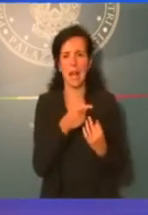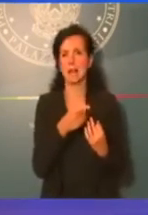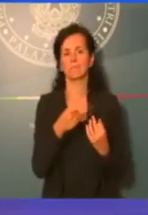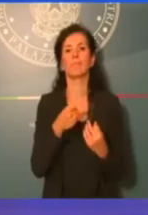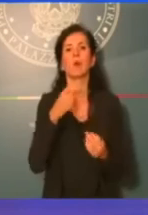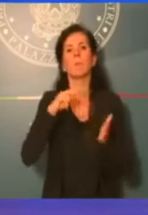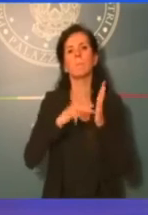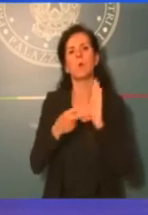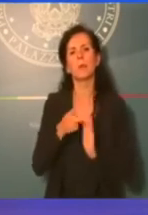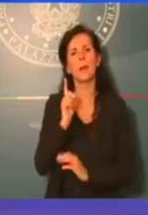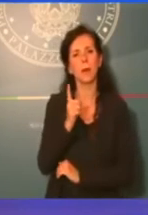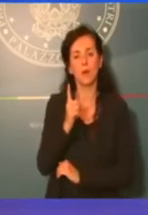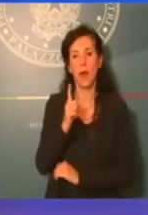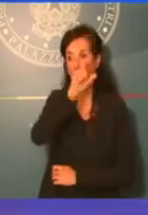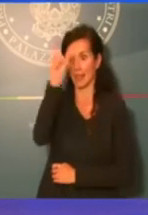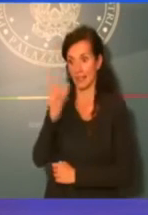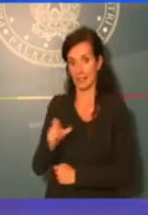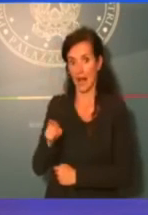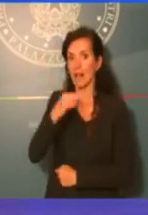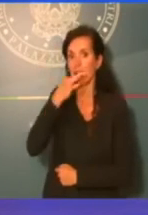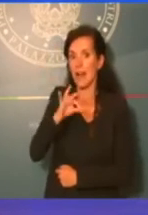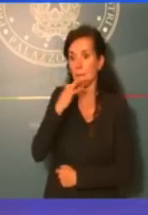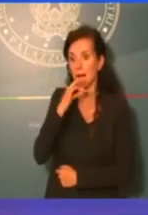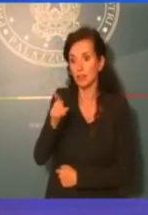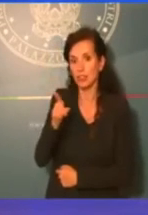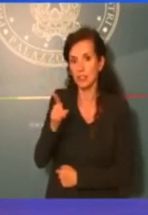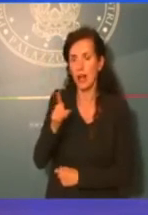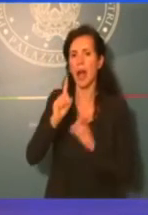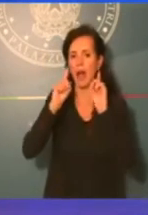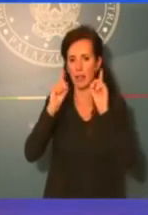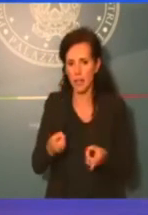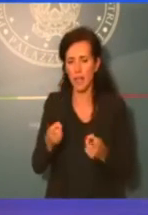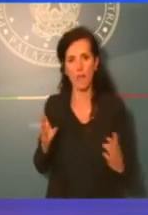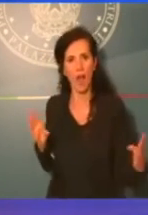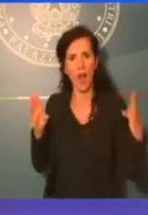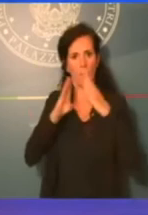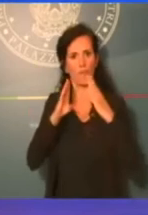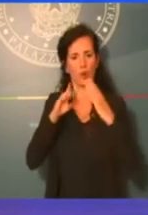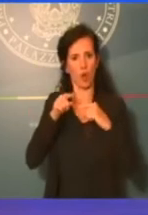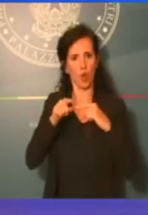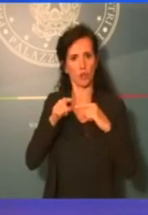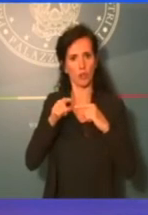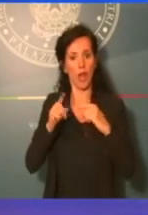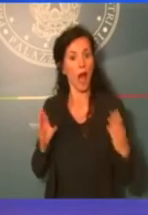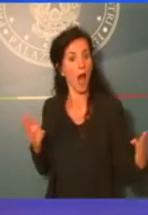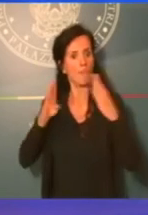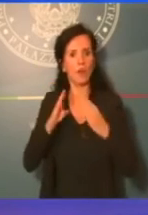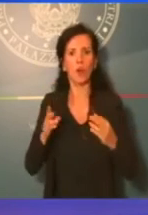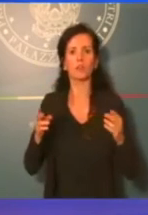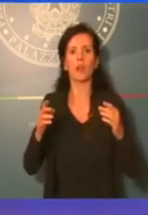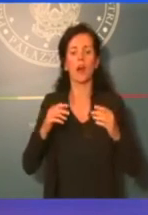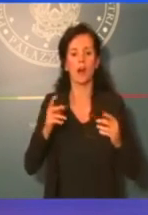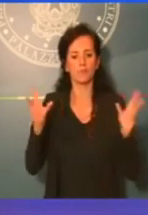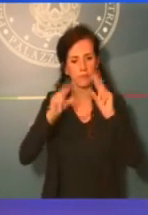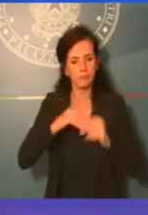Paese di esprimere un colpo di reni, una terapia di affrontare con terapia d'urto questo rilancio. È